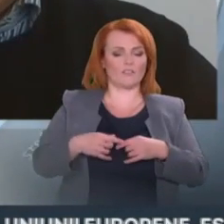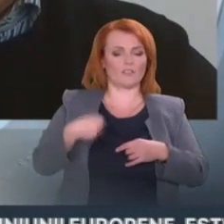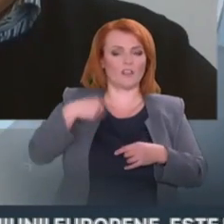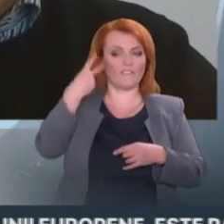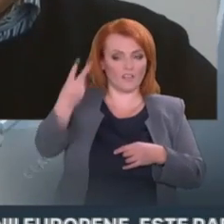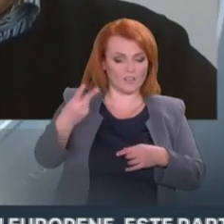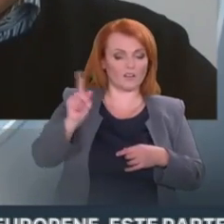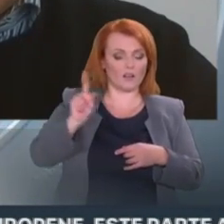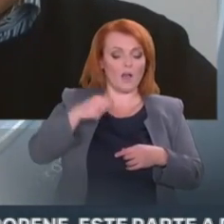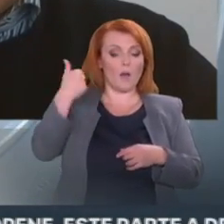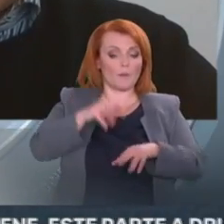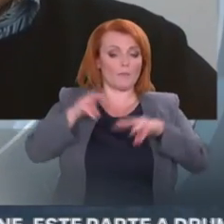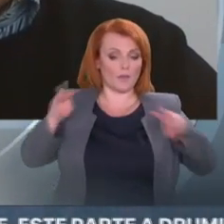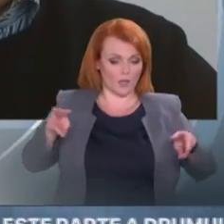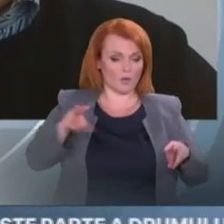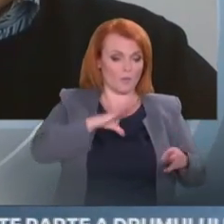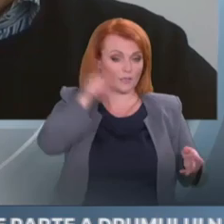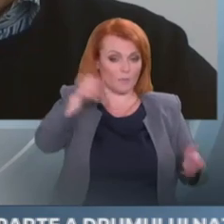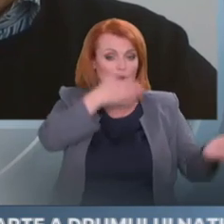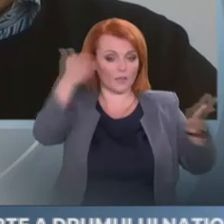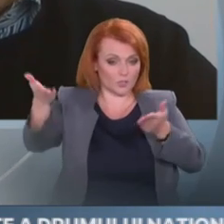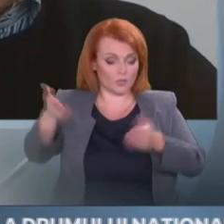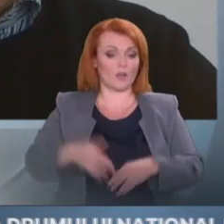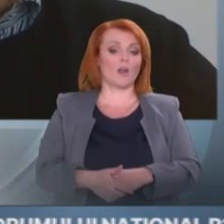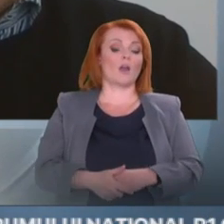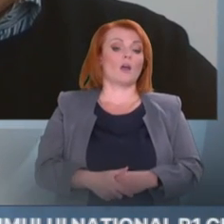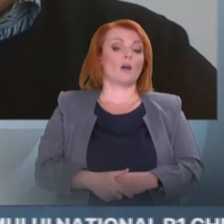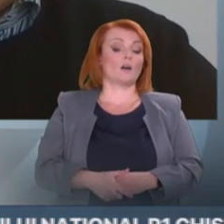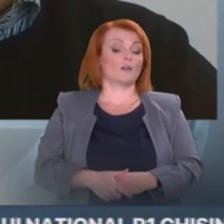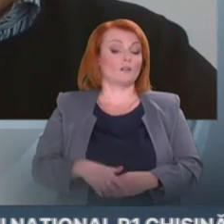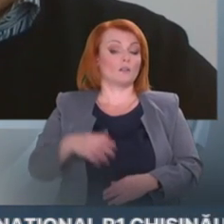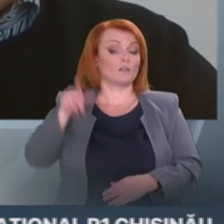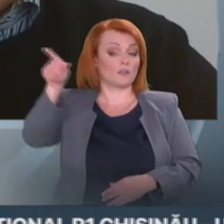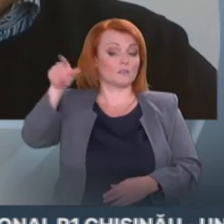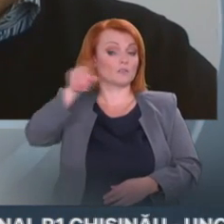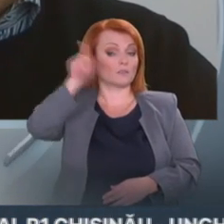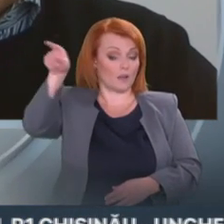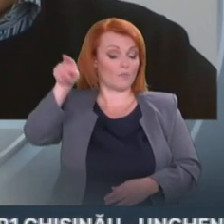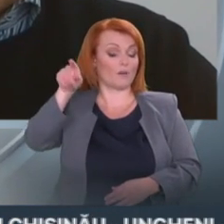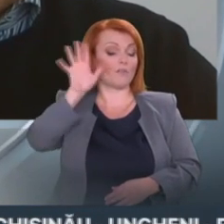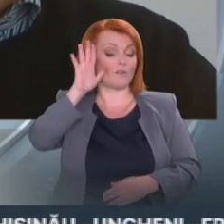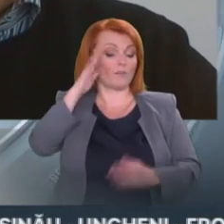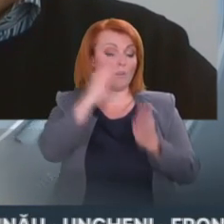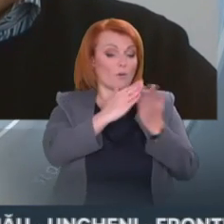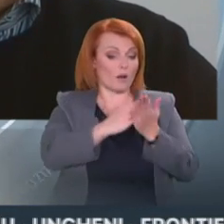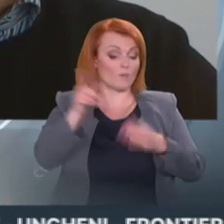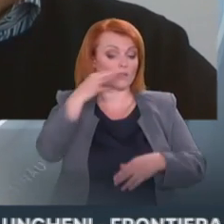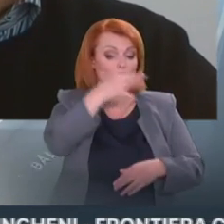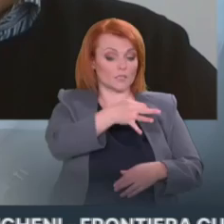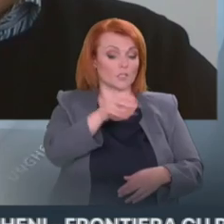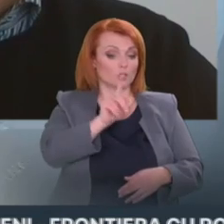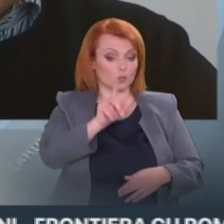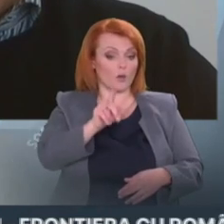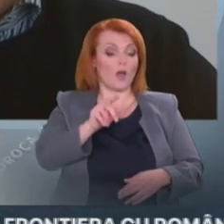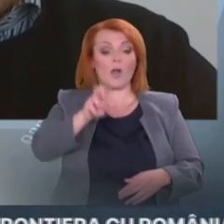Gavrilița a declarat că statul va da în judecată Gazprom în cazul în care va asista livrarea de gaze naturale